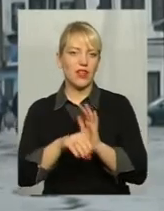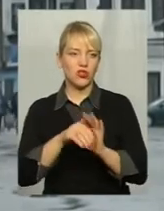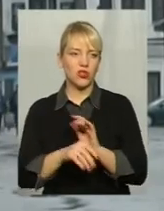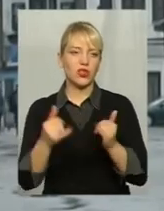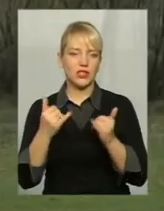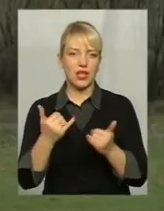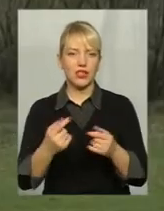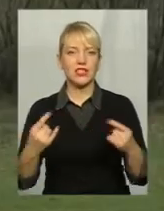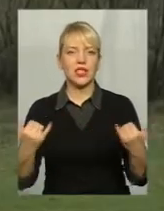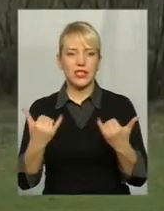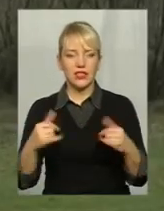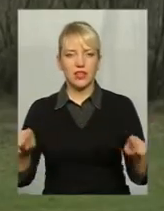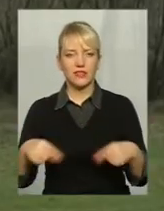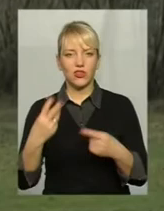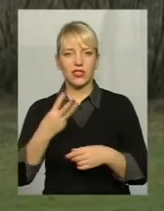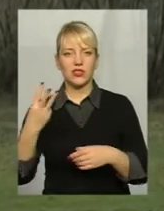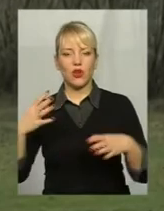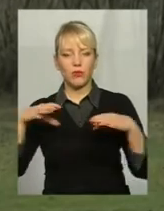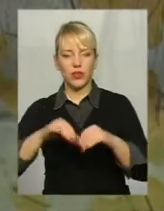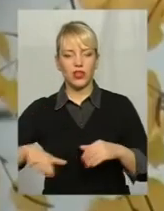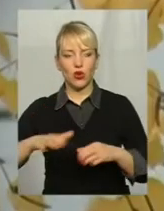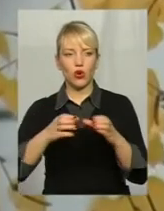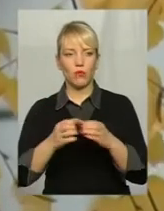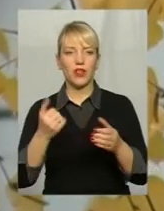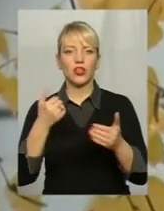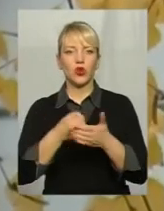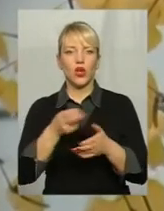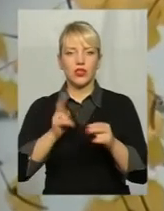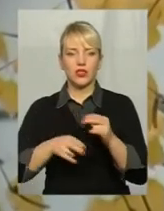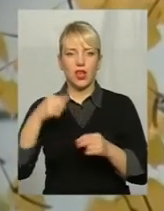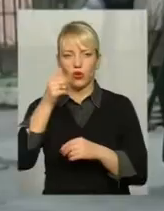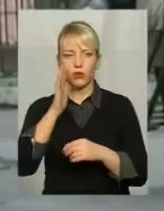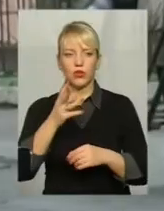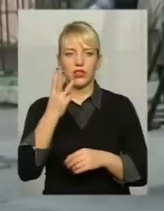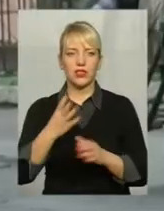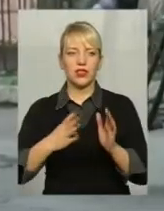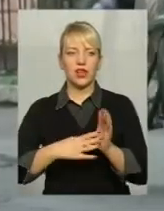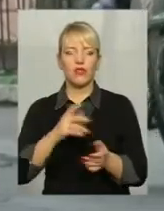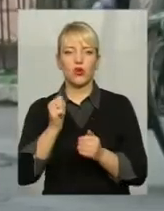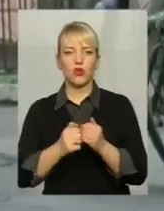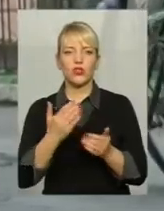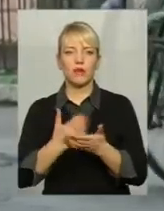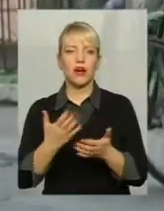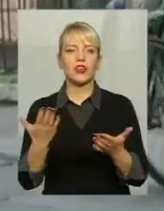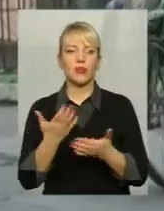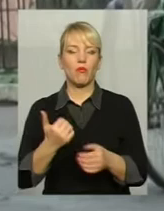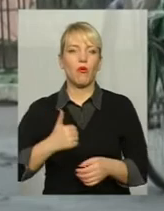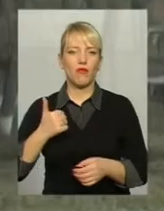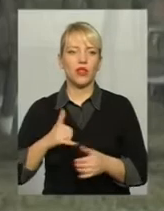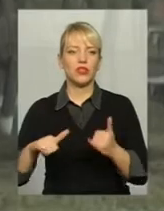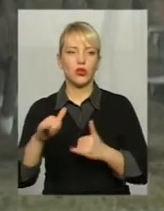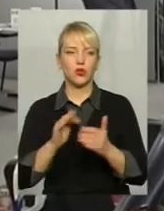33 об'єднаних територіальних громади, до кінця року їх буде 39 Кожна має і чим похвалитися, і куди рости, кажуть